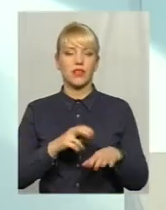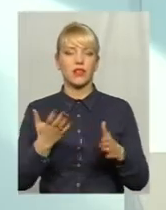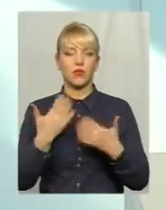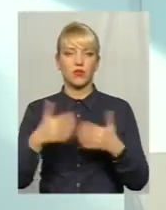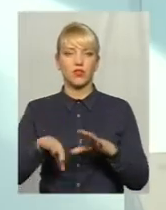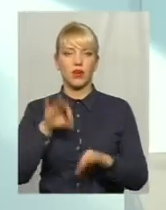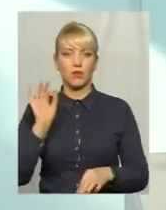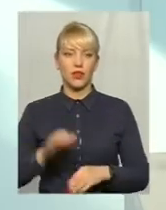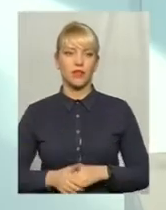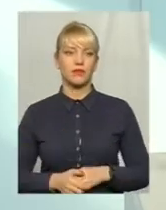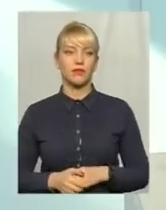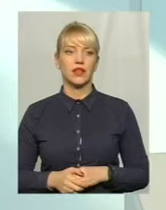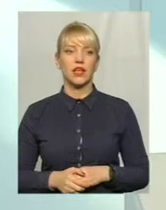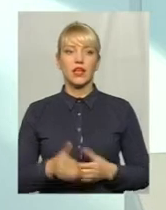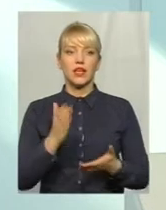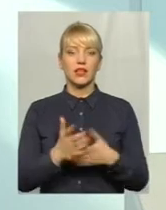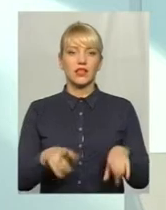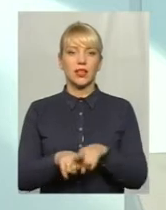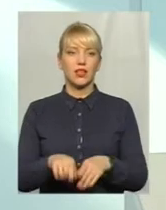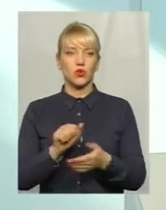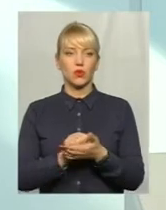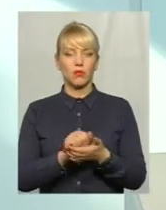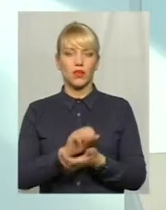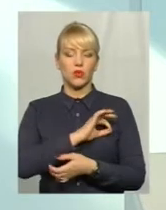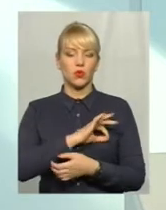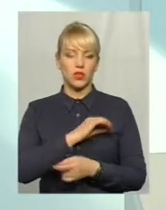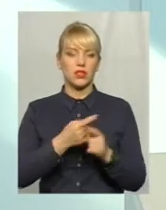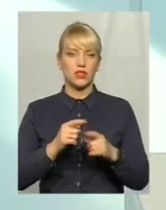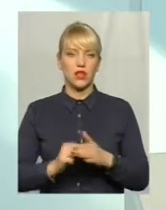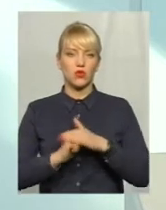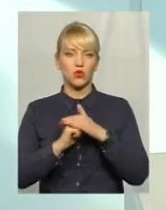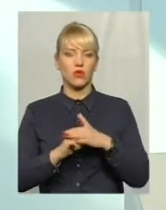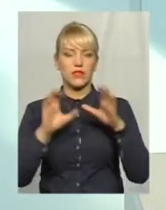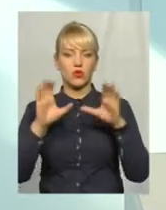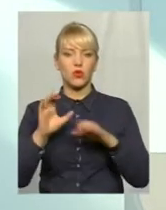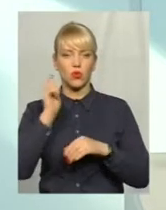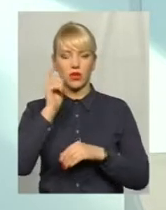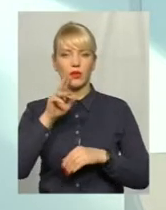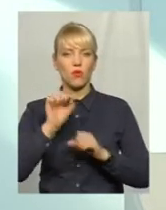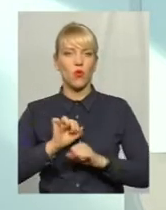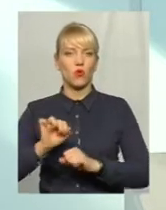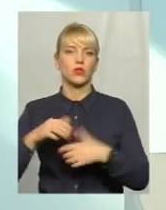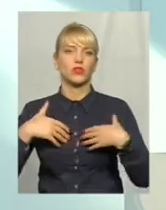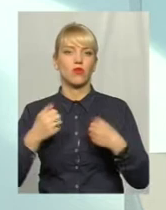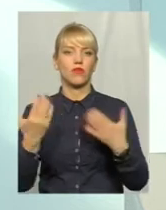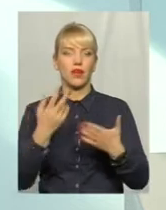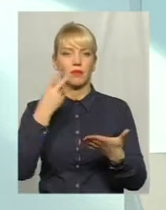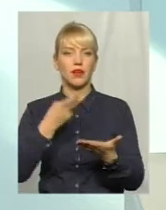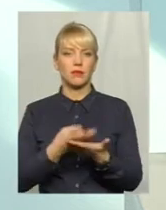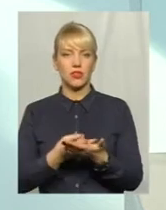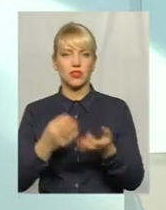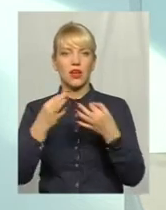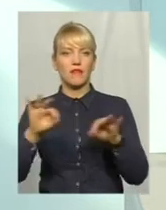документ юридичний, це основи законодавства України про охорону здоров'я, який передбачає